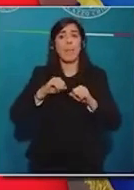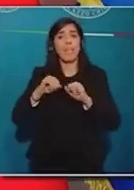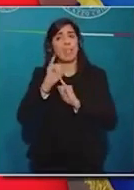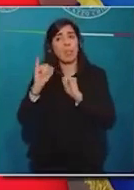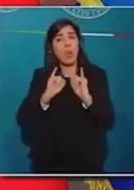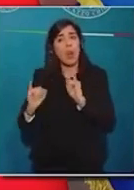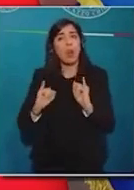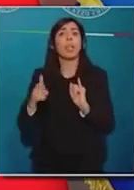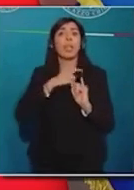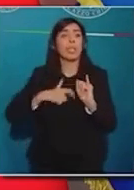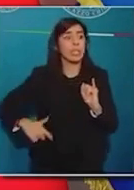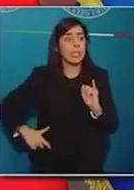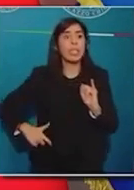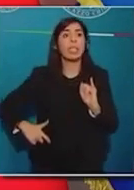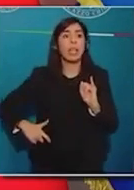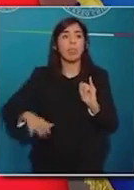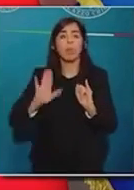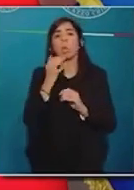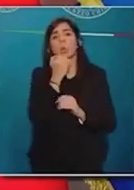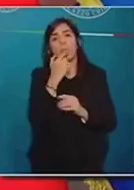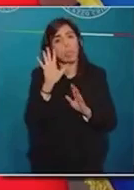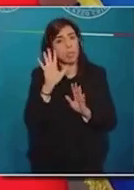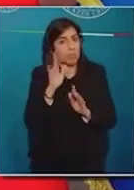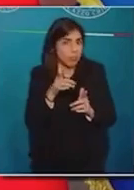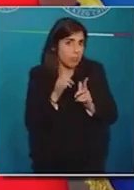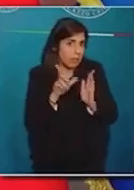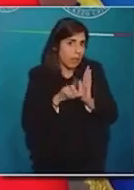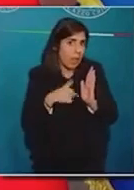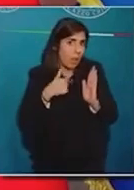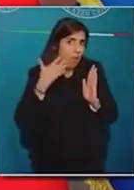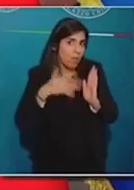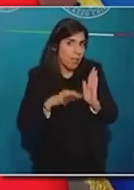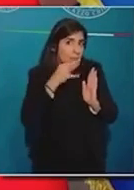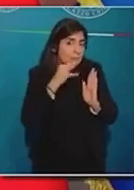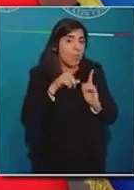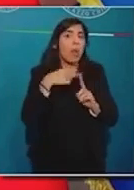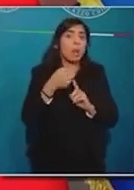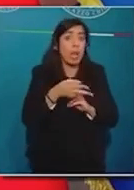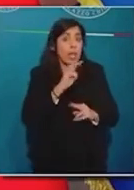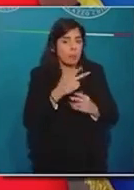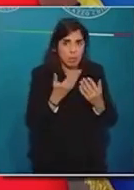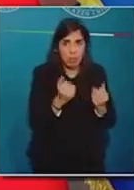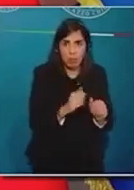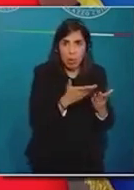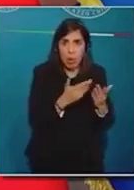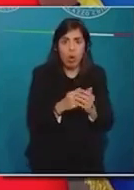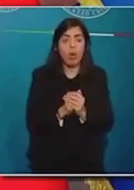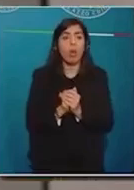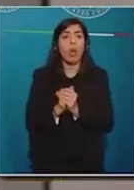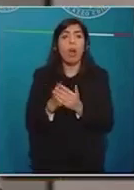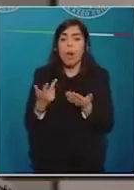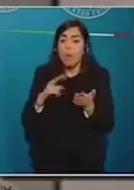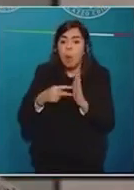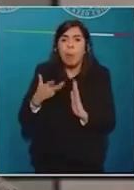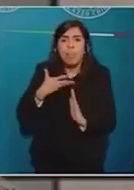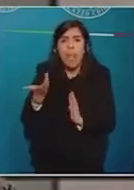sindaci, però scusi se mi fa finire, poi se vuole replicare la lascio replicare. sono i progetti, Presidente, non sono ancora